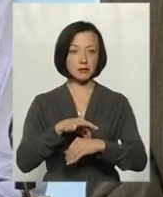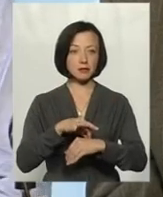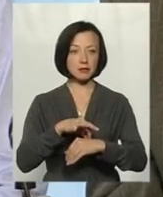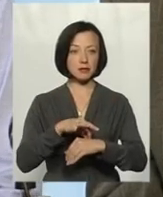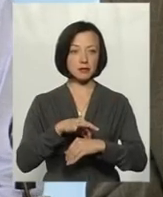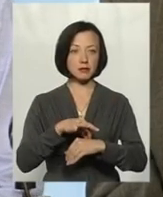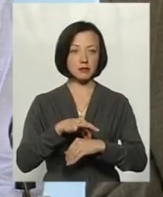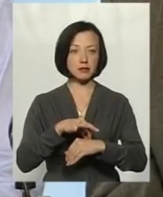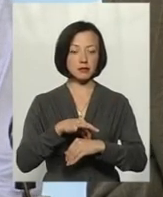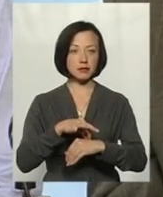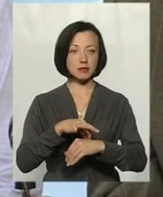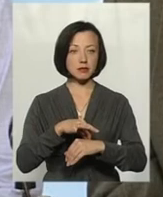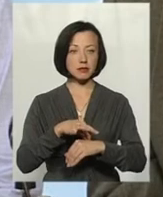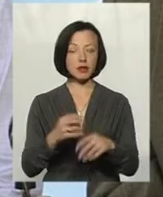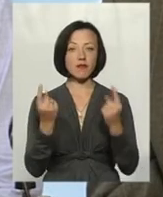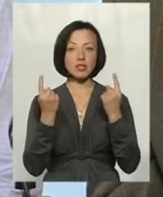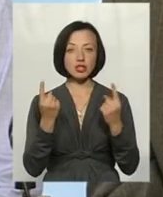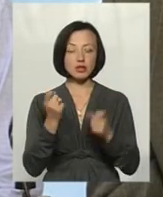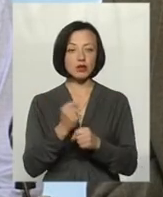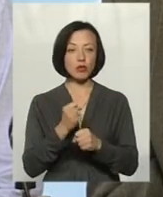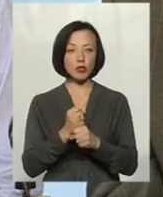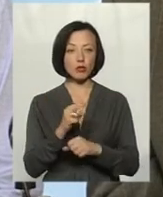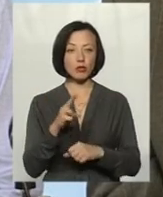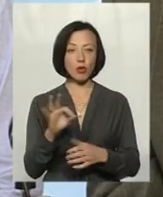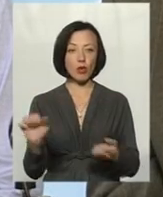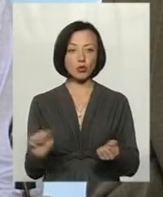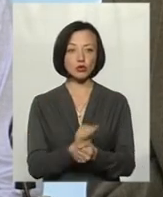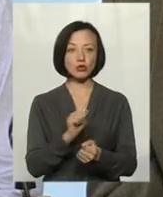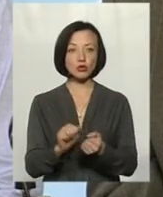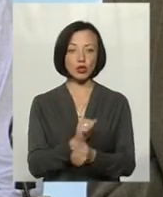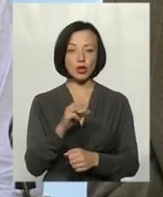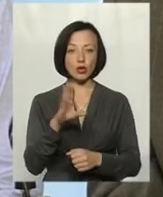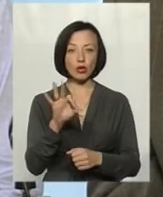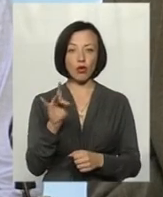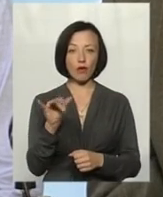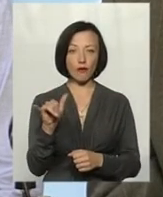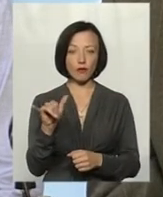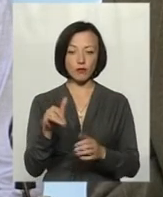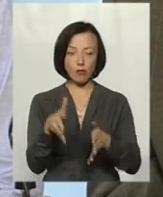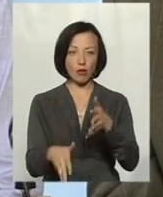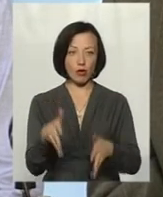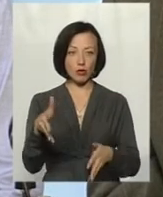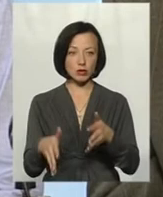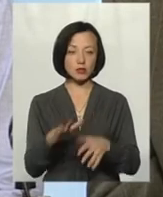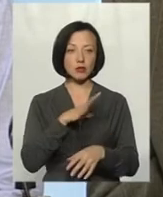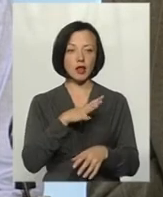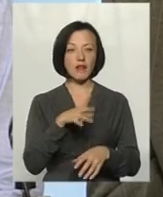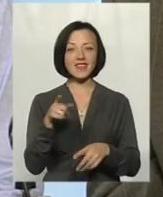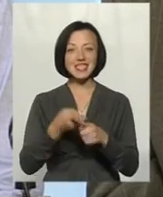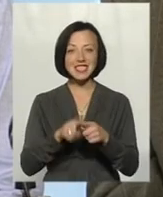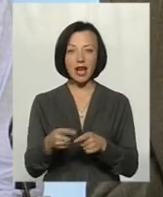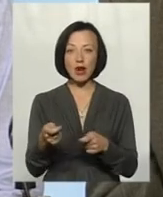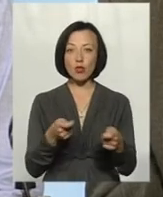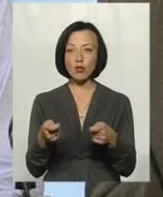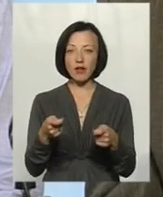величезні роботи по осушенню торфяних боліт. Торфяні болота регулювали